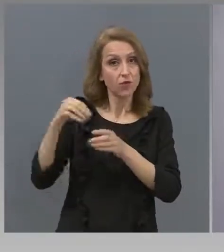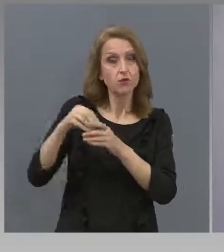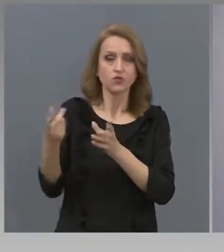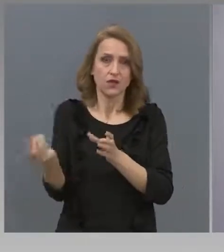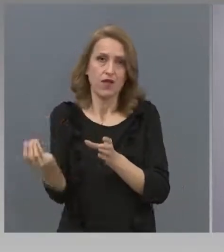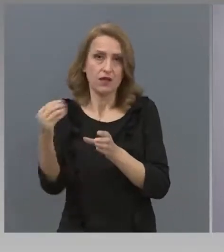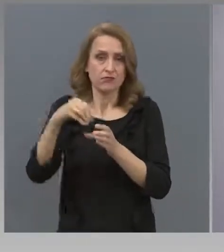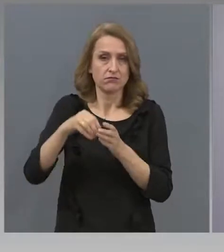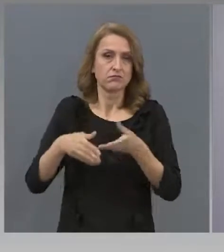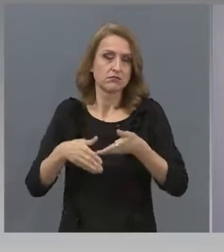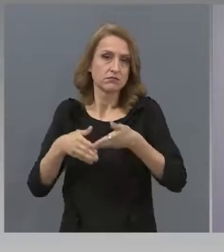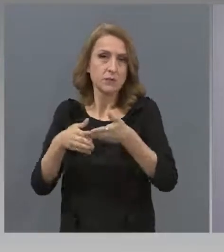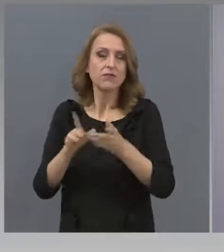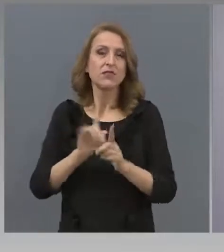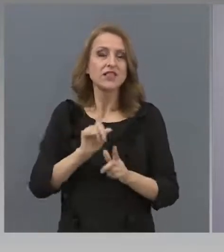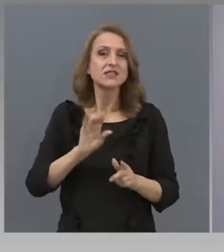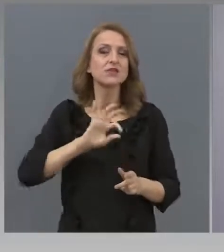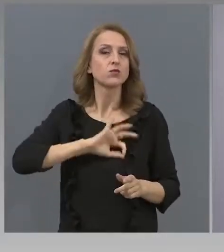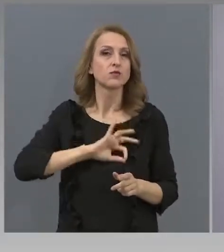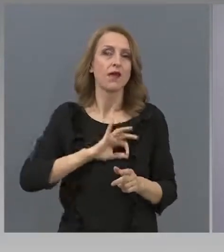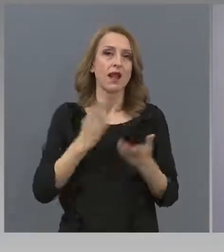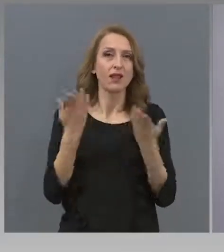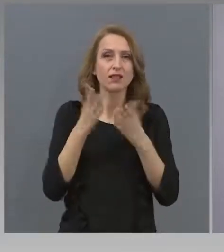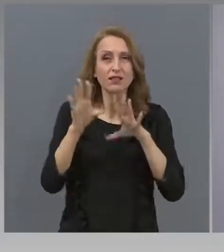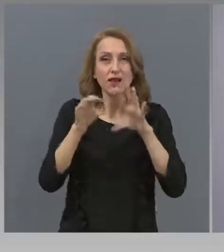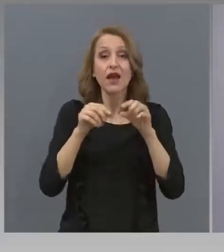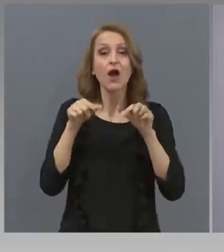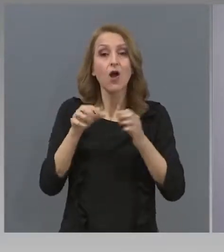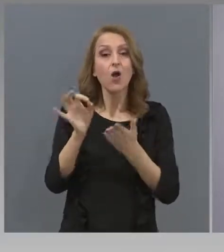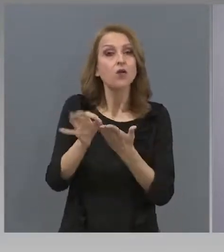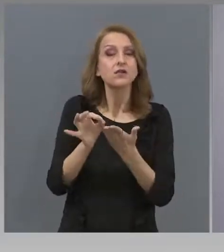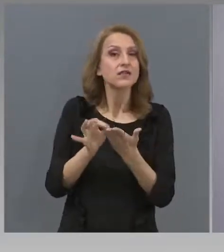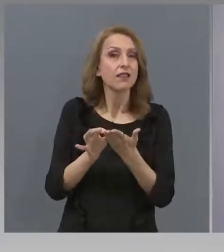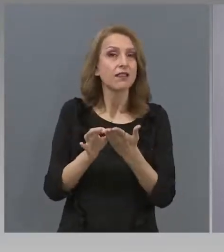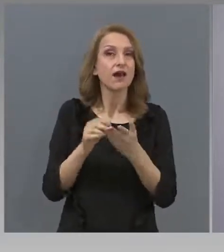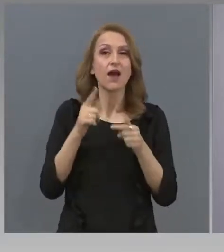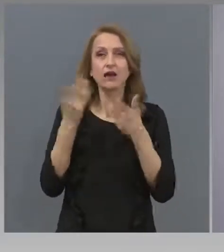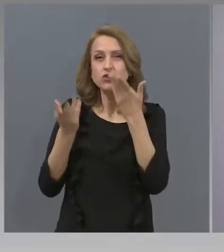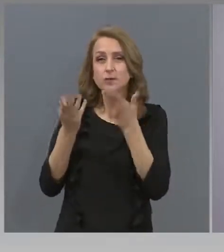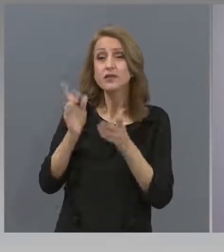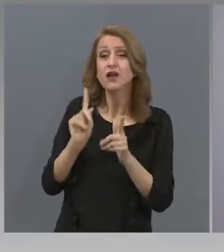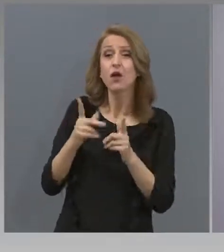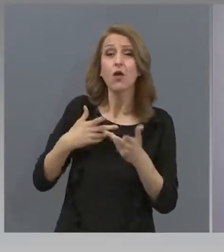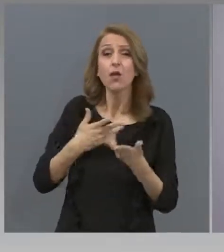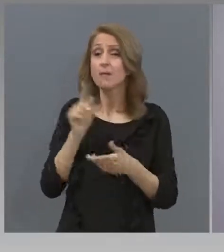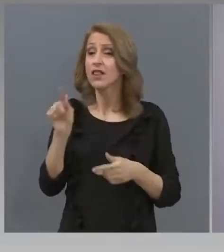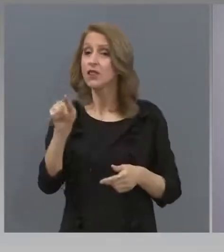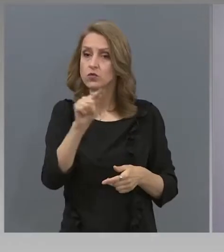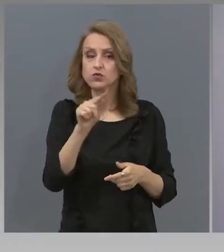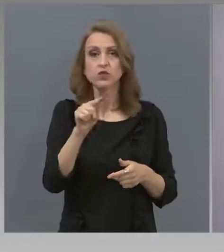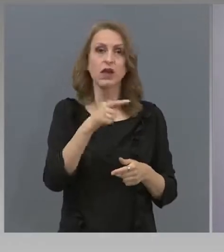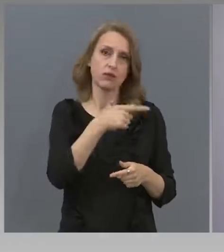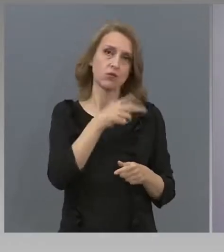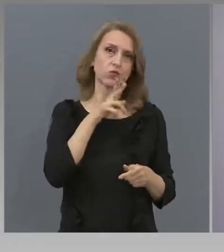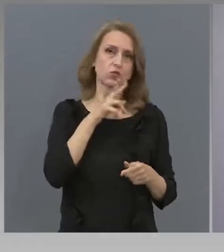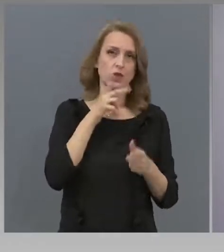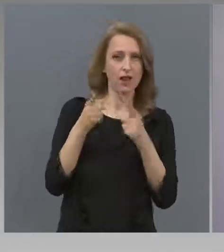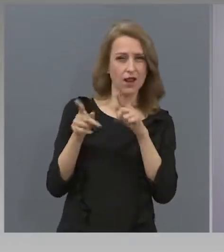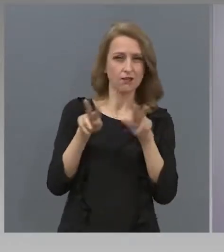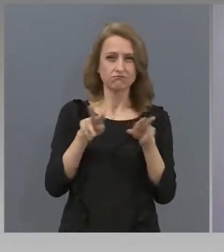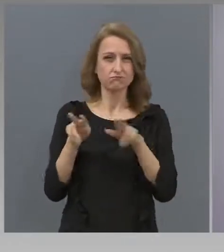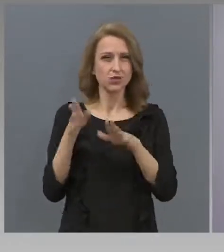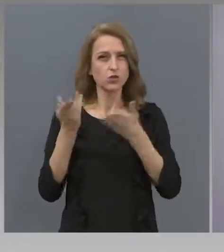обучение или са били неефективно включени. Оценката за това ще я направят учителите. Пак казвам, ако ситуацията